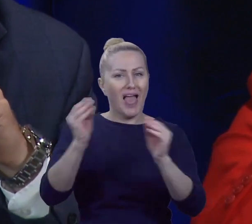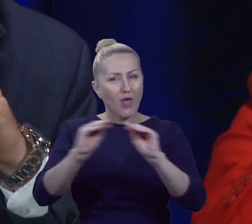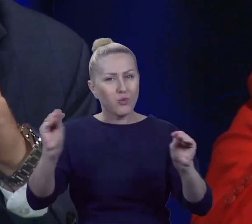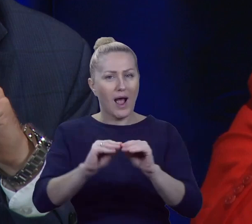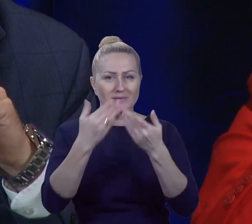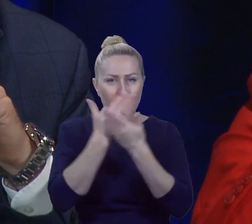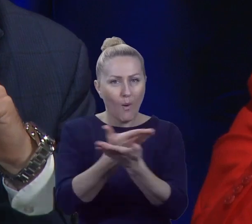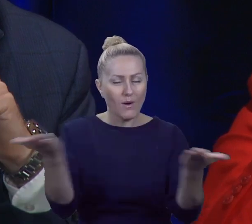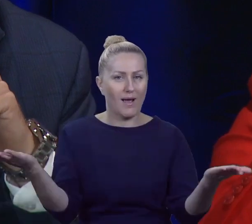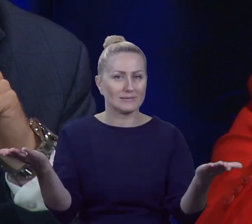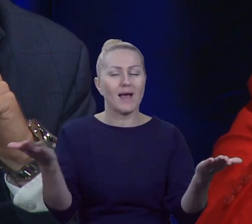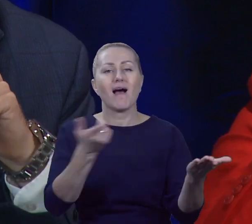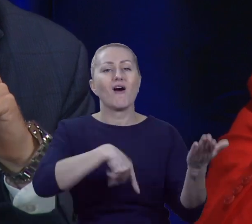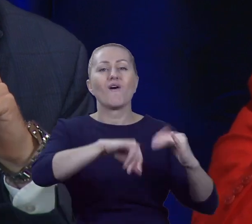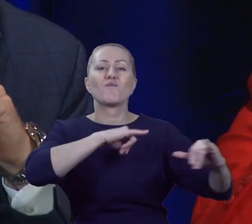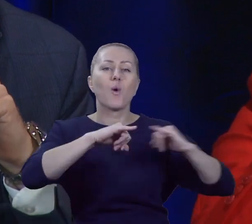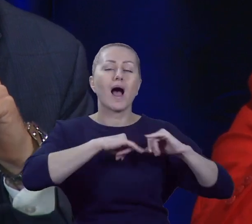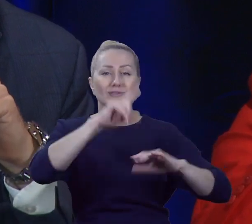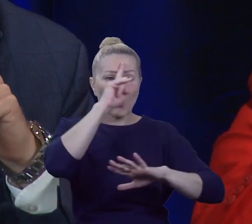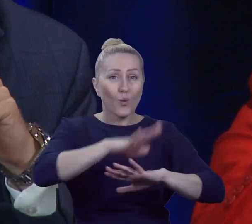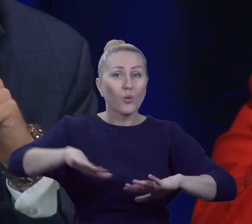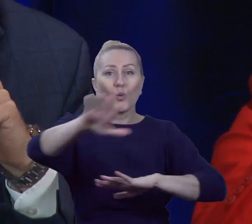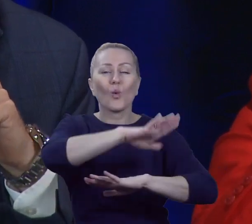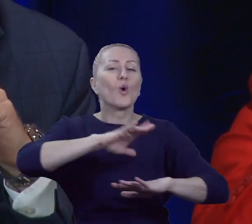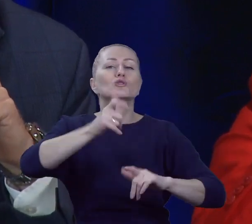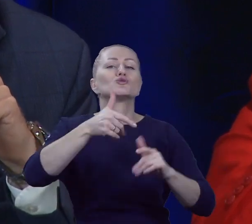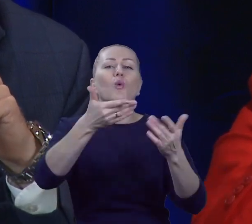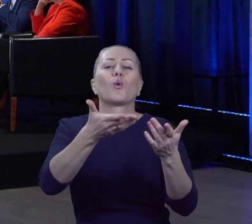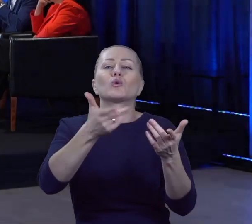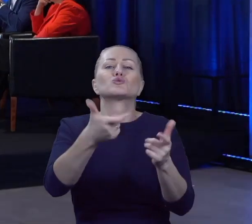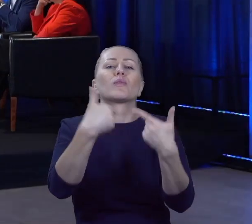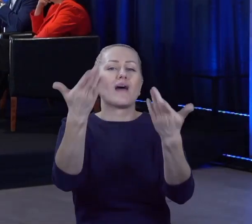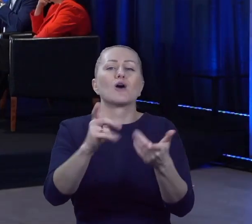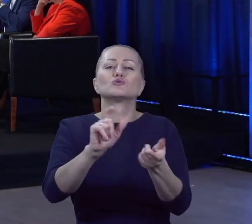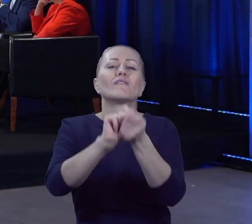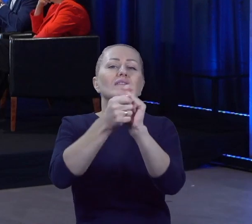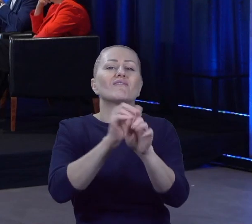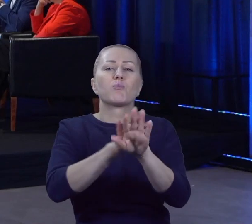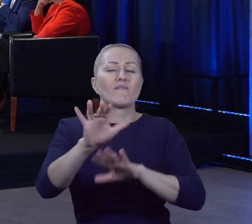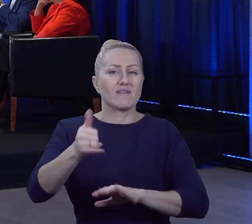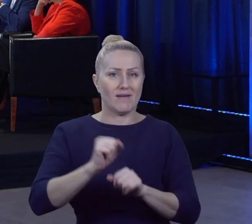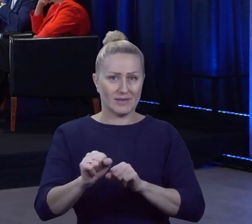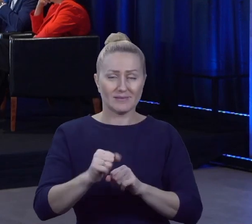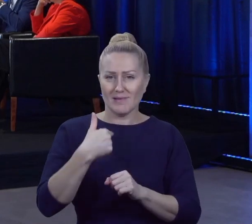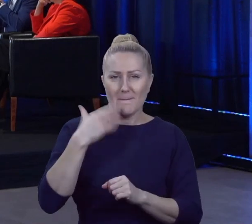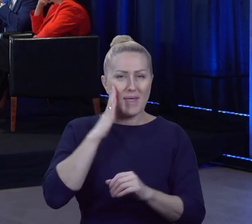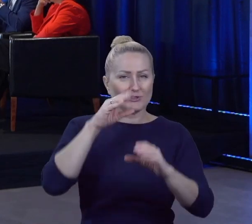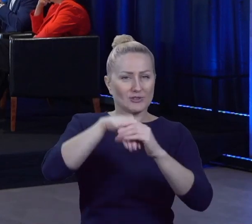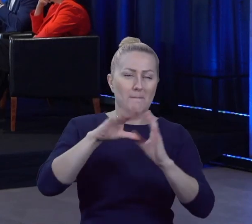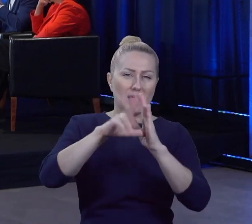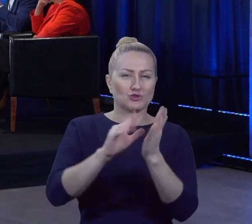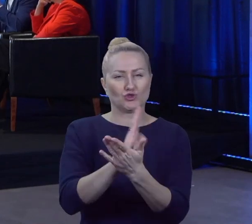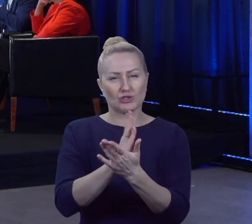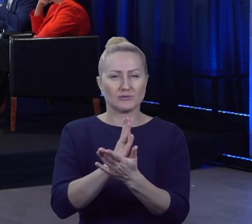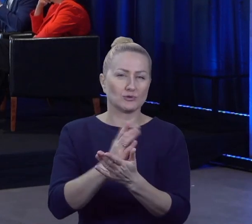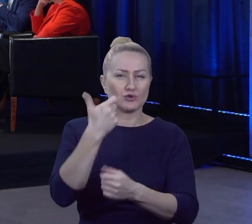poprzez tą władzę ludu rozumiemy i co ona może zrobić. Bo tak jak powiedziałem, ja mieszkam w mieście średnim, 190